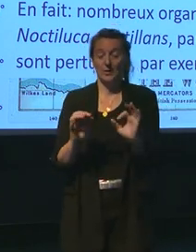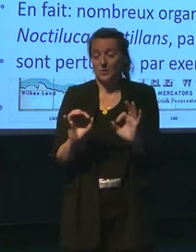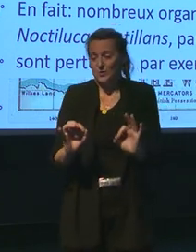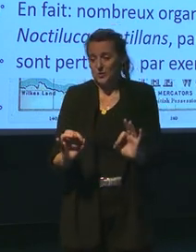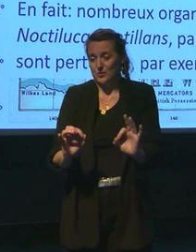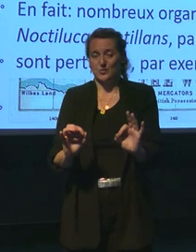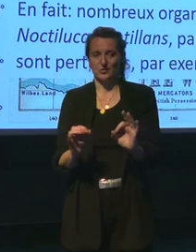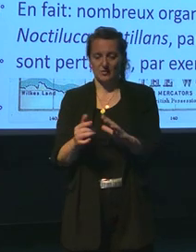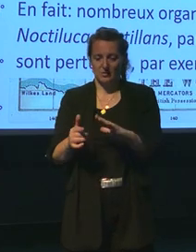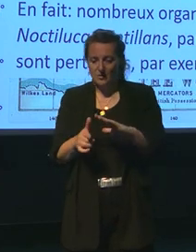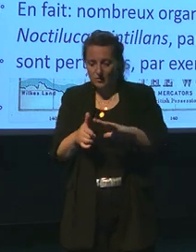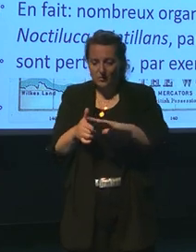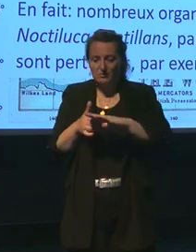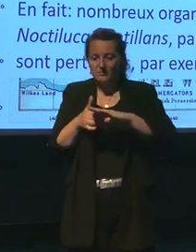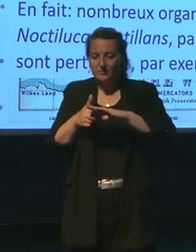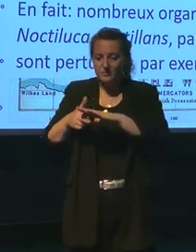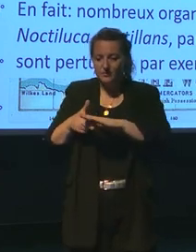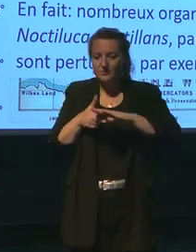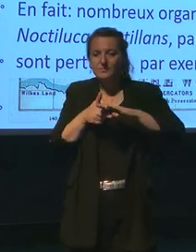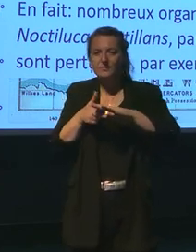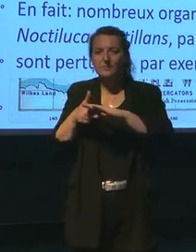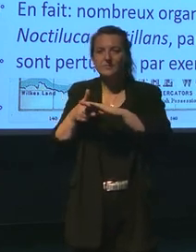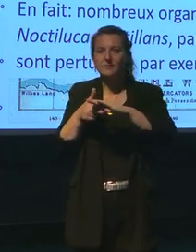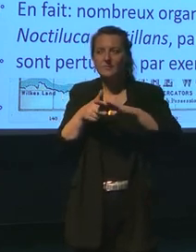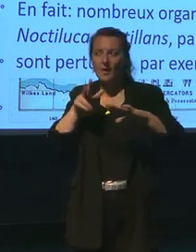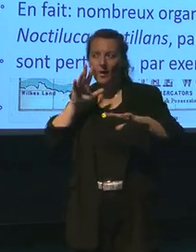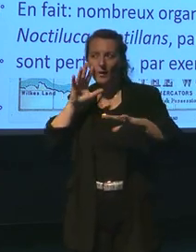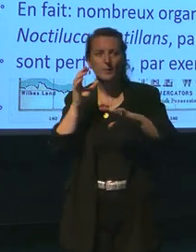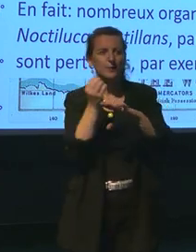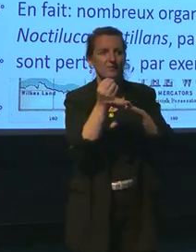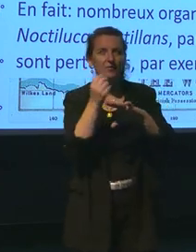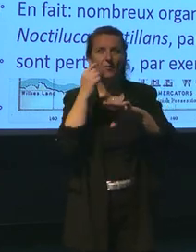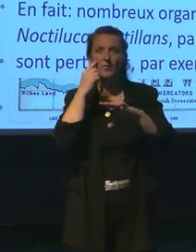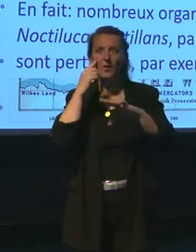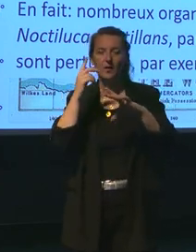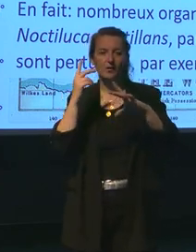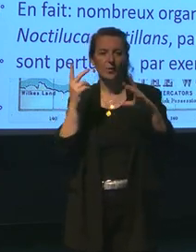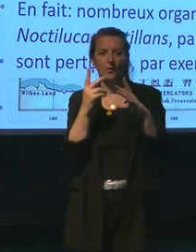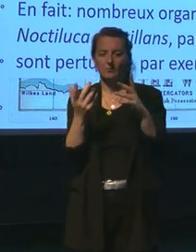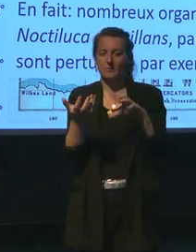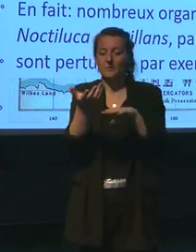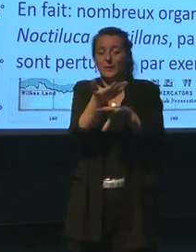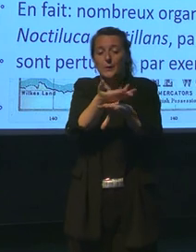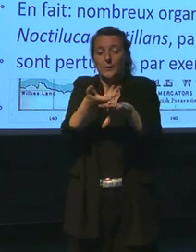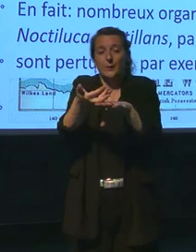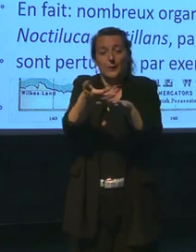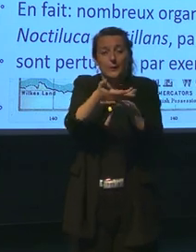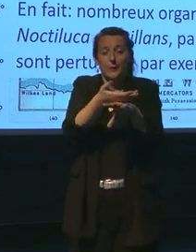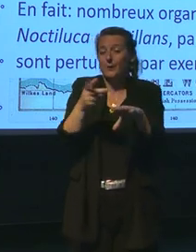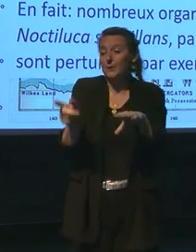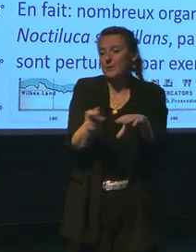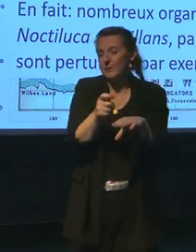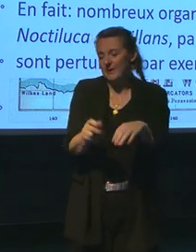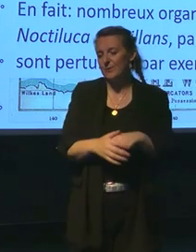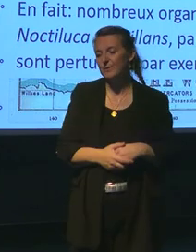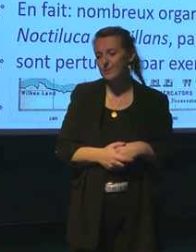noctiluques remontent en surface et sont détectables par un satellite. la charcuterie, évidemment, c'est un peu